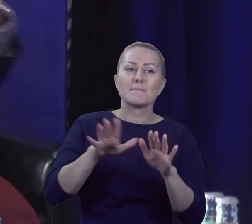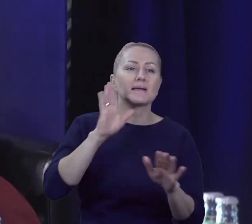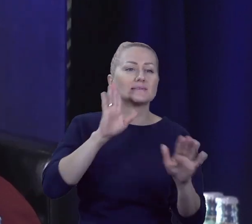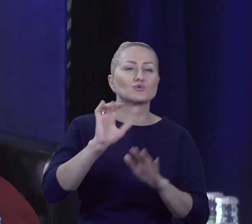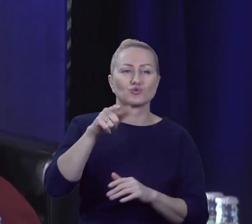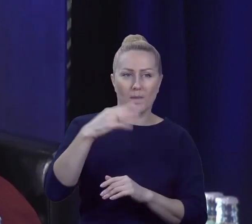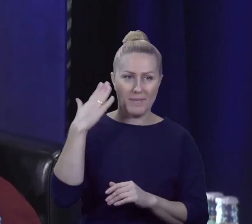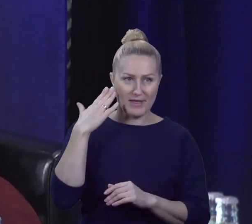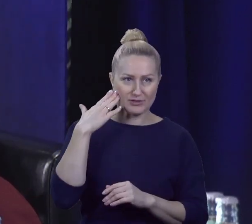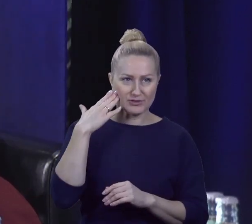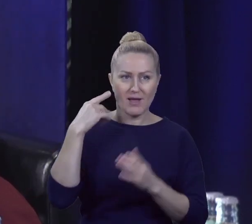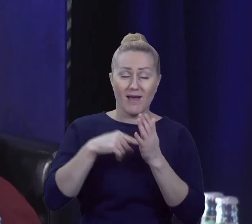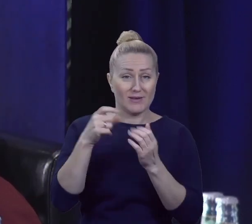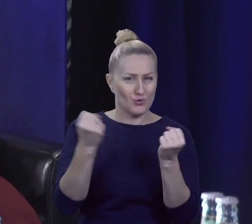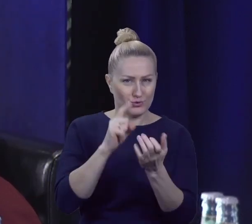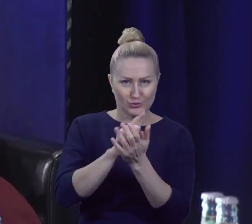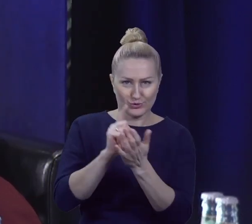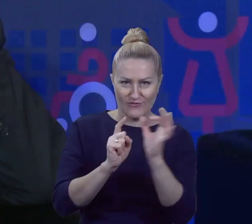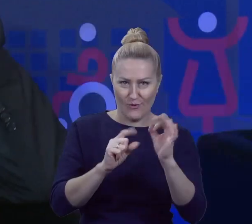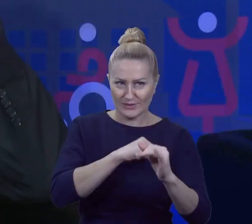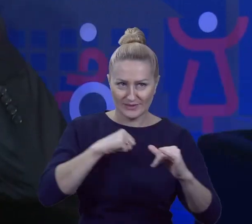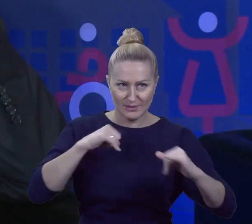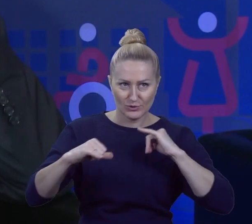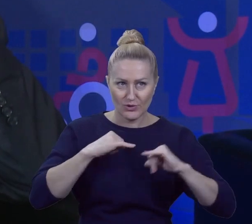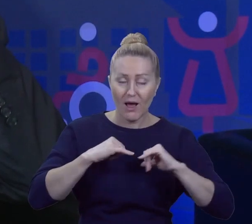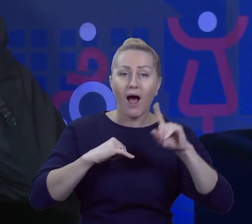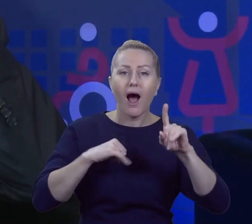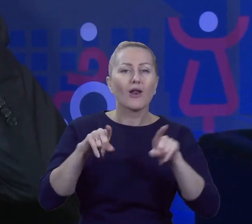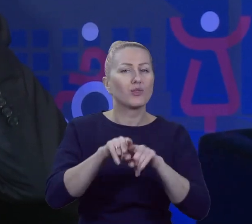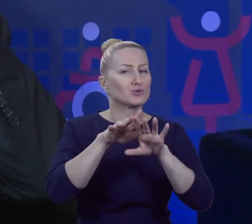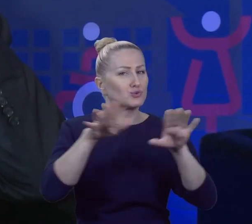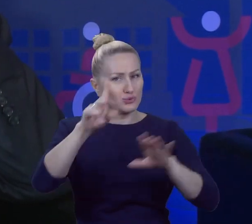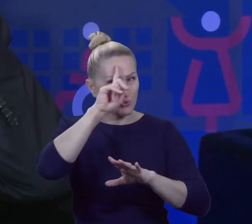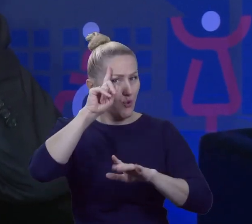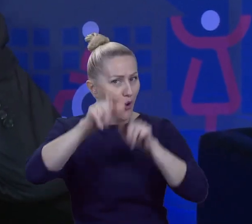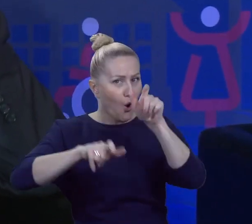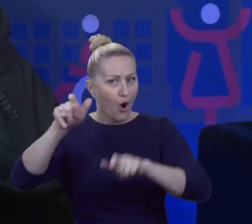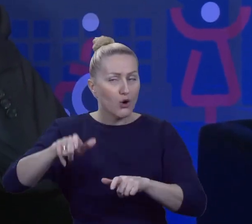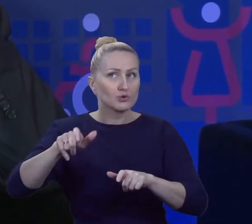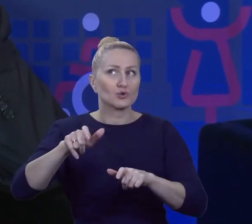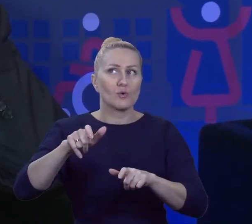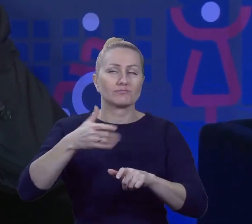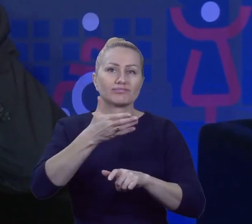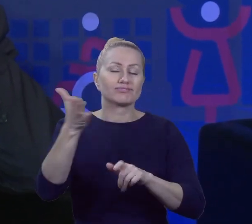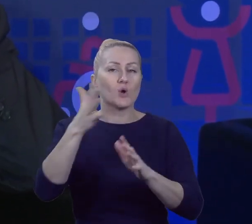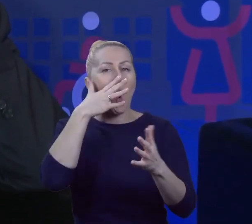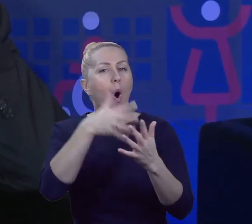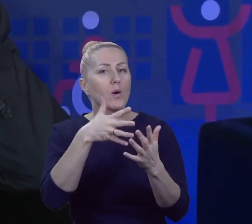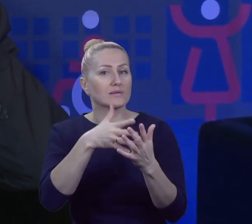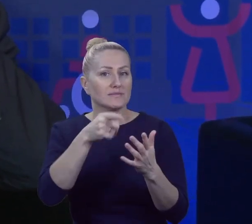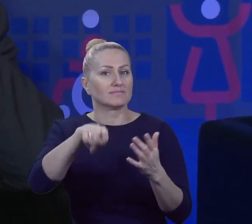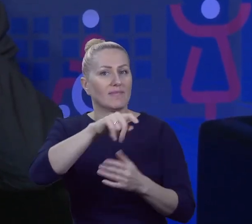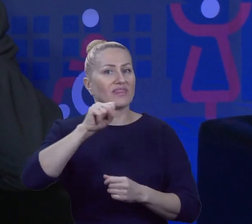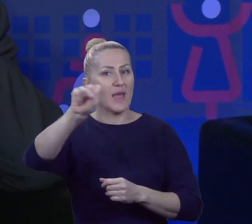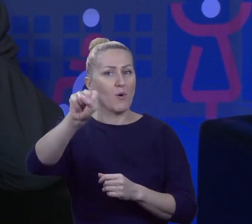niewątpliwy sukces samorządu, ale też bardzo dużo ludzi ocenia demokrację na